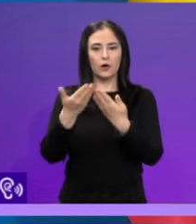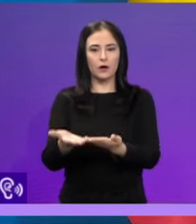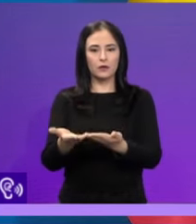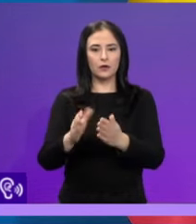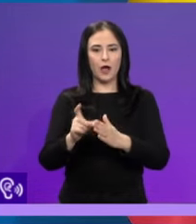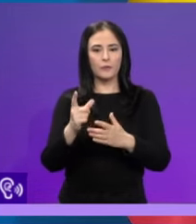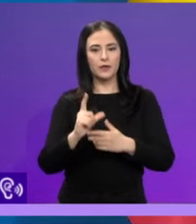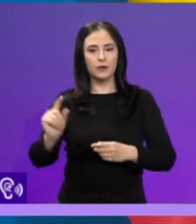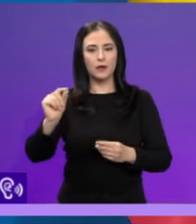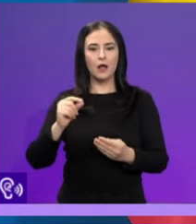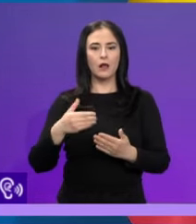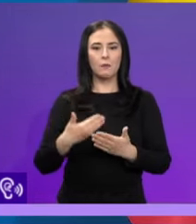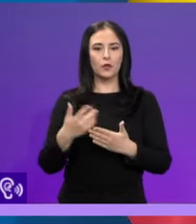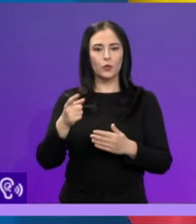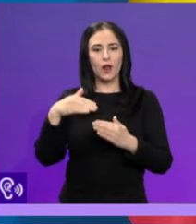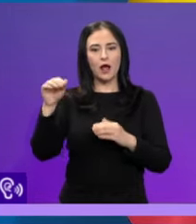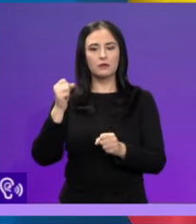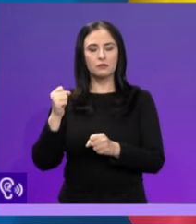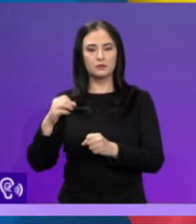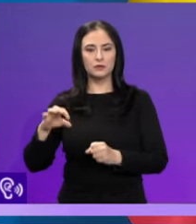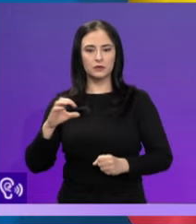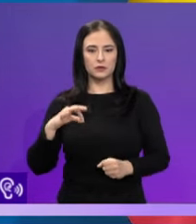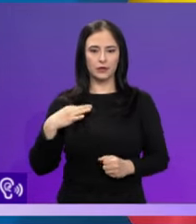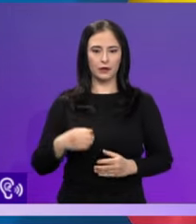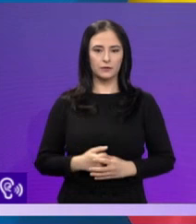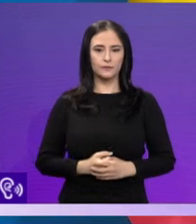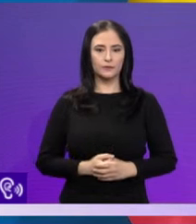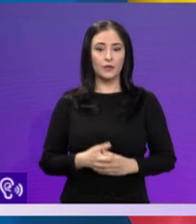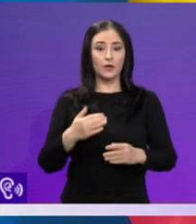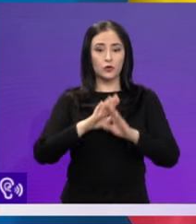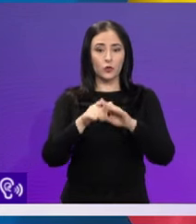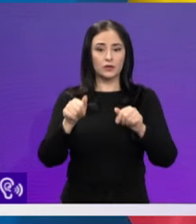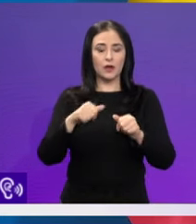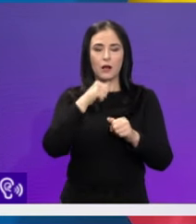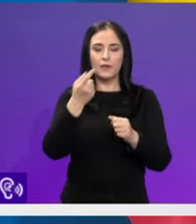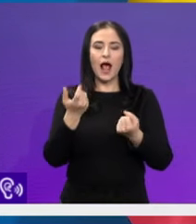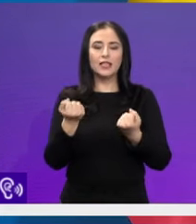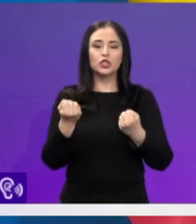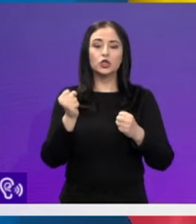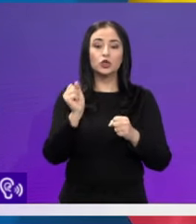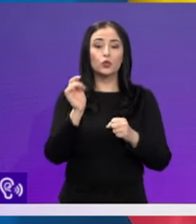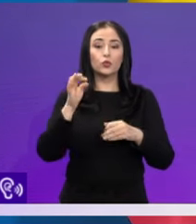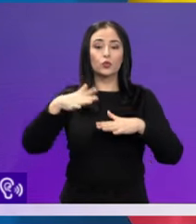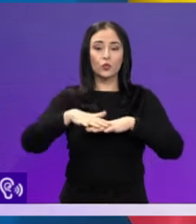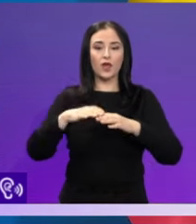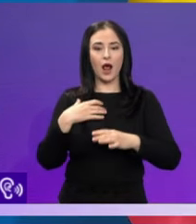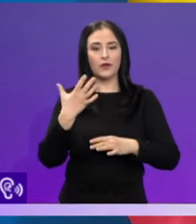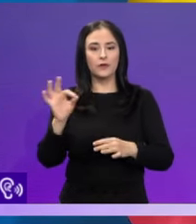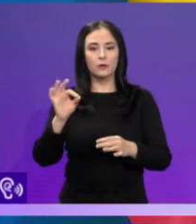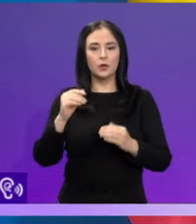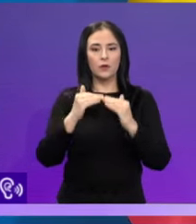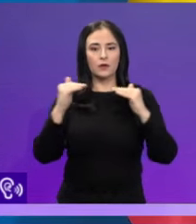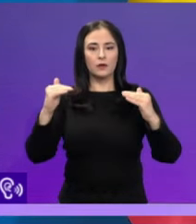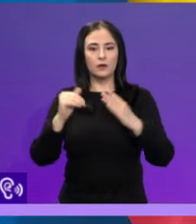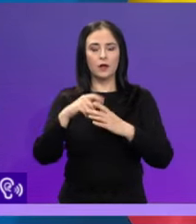plecați la muncă în străinătate să se întoarcă acasă. Tot legat de infrastructură, astea mai semnează un